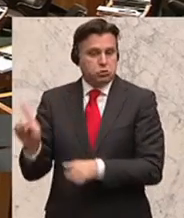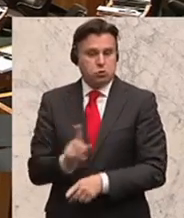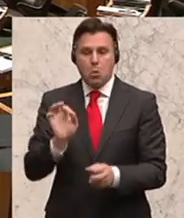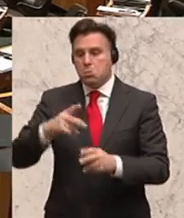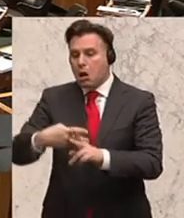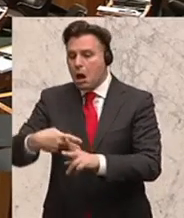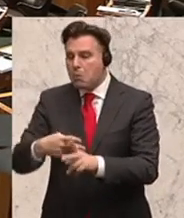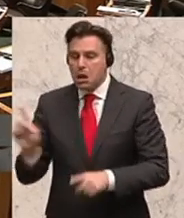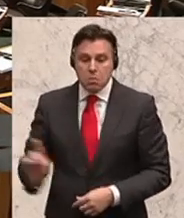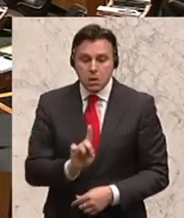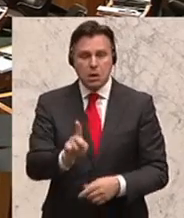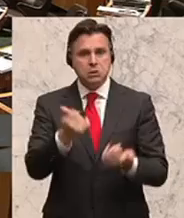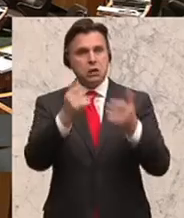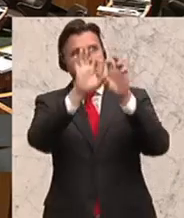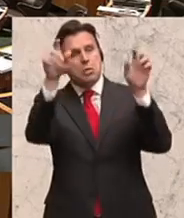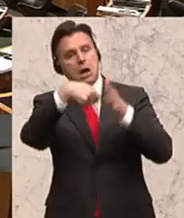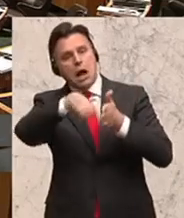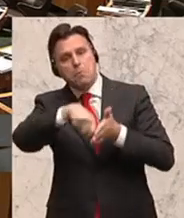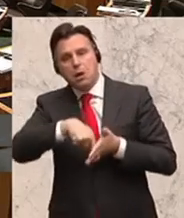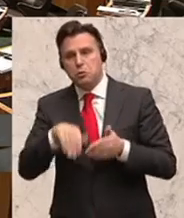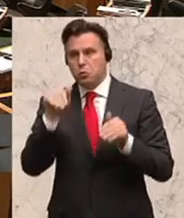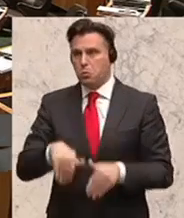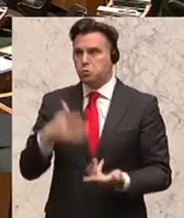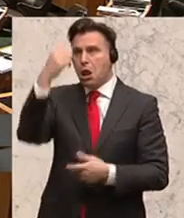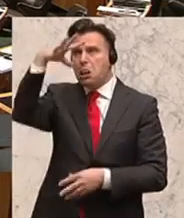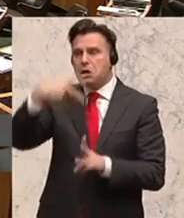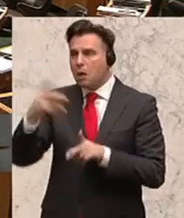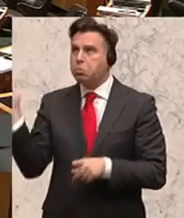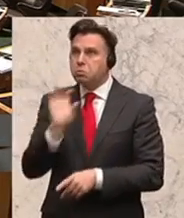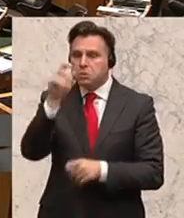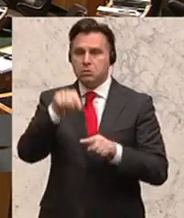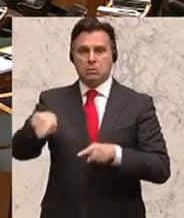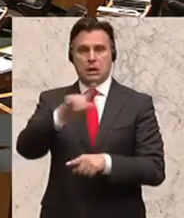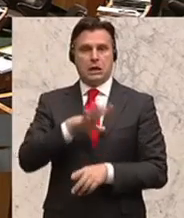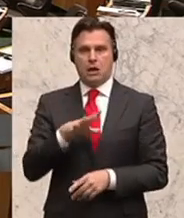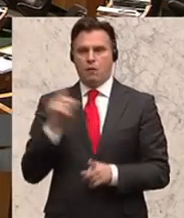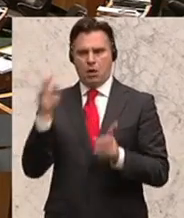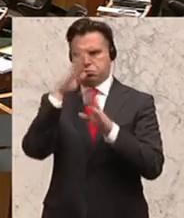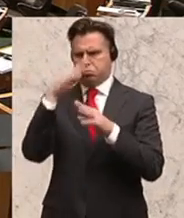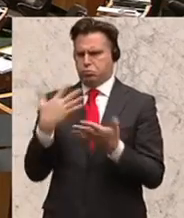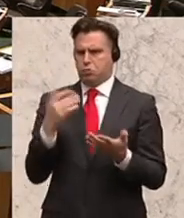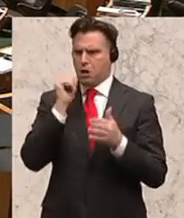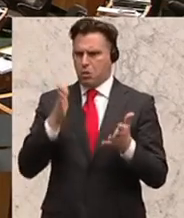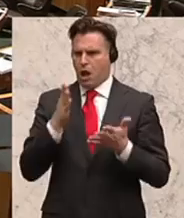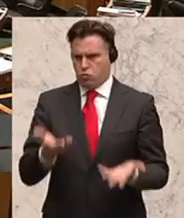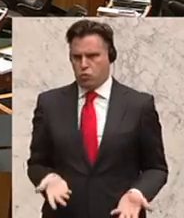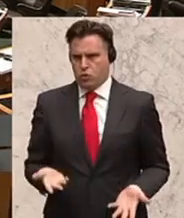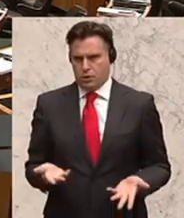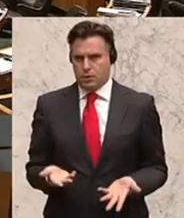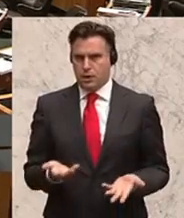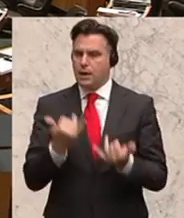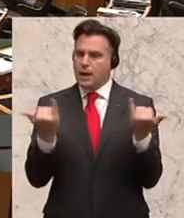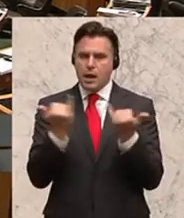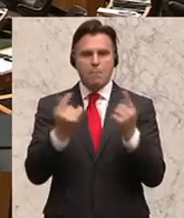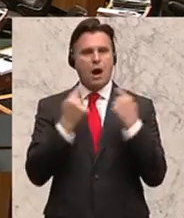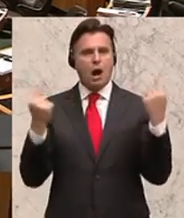ein Handwerker sein, der irgendeine Installation da drinnen wartet, das Licht etc. Insofern finde ich, es ist notwendig, dass generell